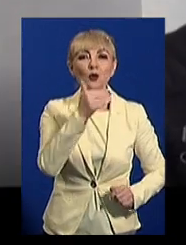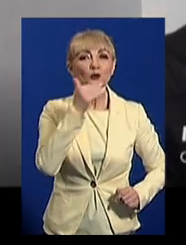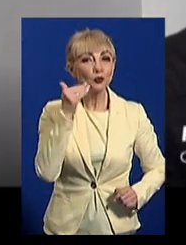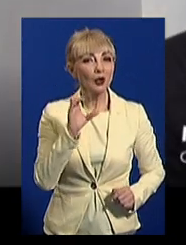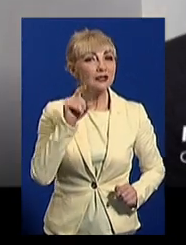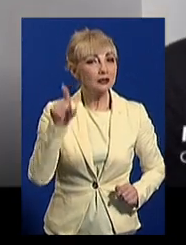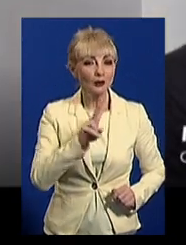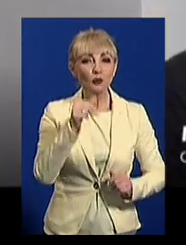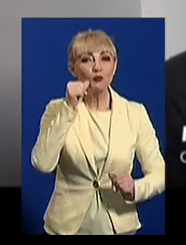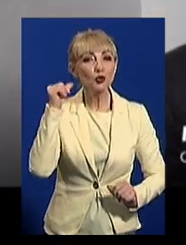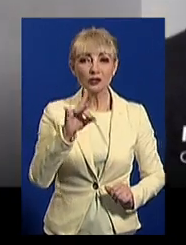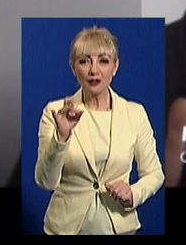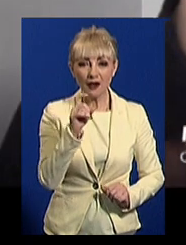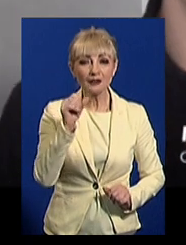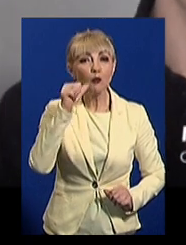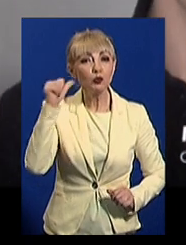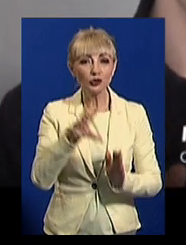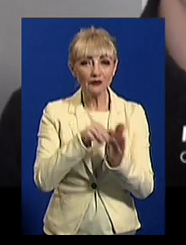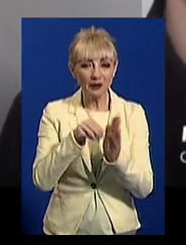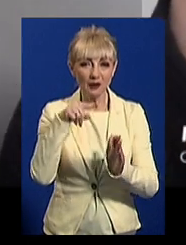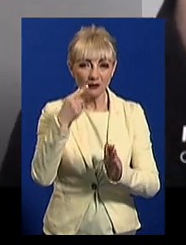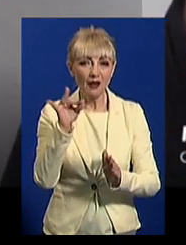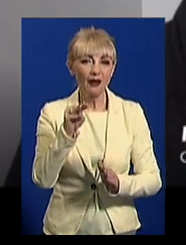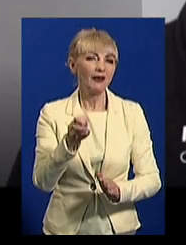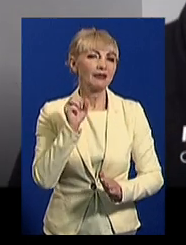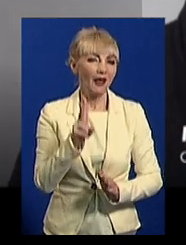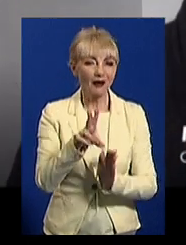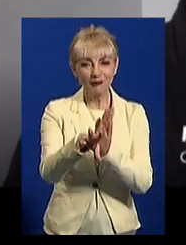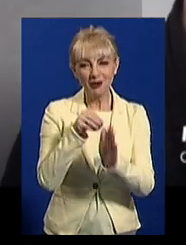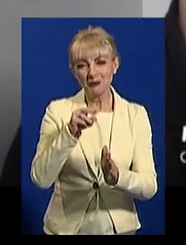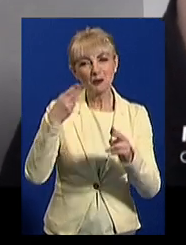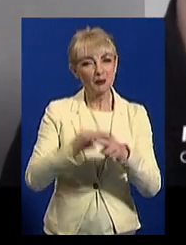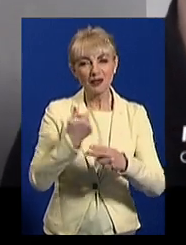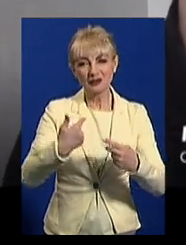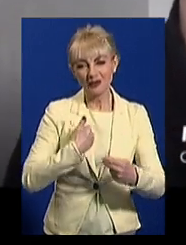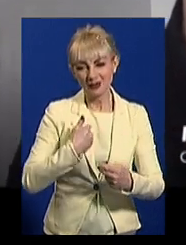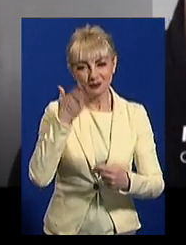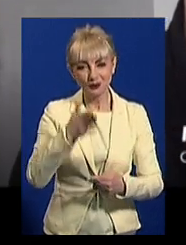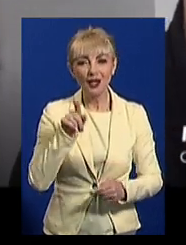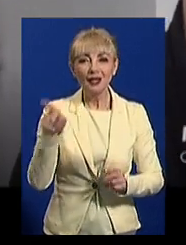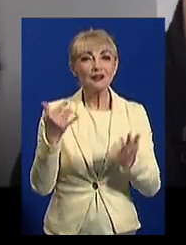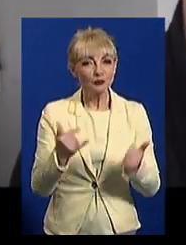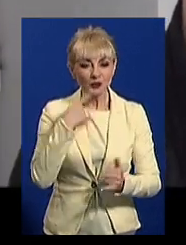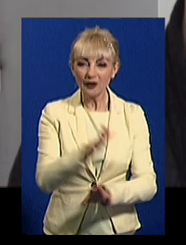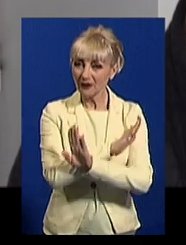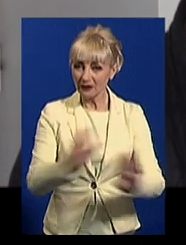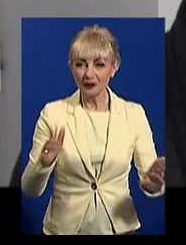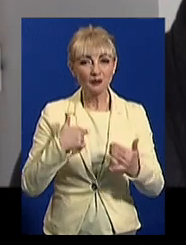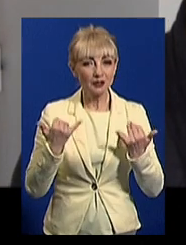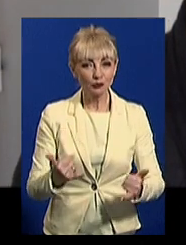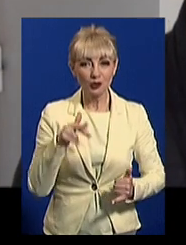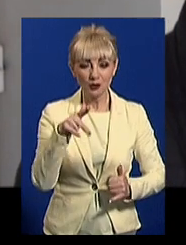з тих, хто минулого разу на минулих виборах казав, і так оберуть, без нас обійдуться. Вони сьогодні кажуть, ні, ми підемо